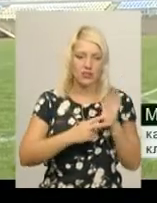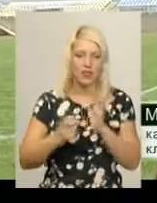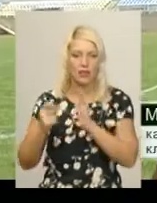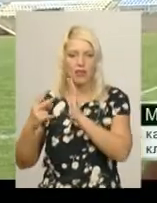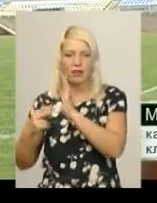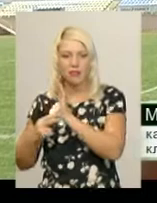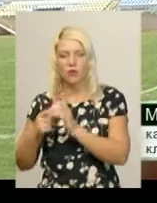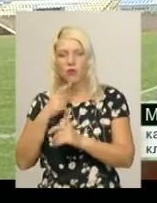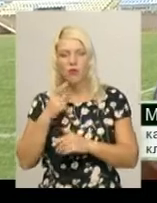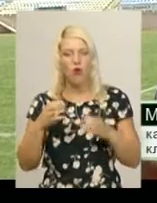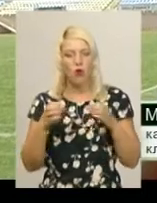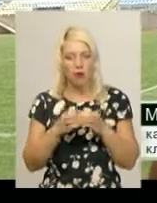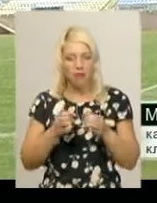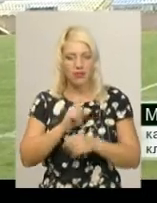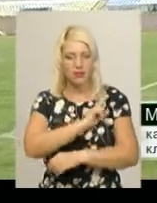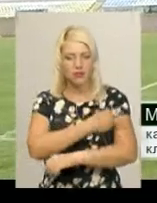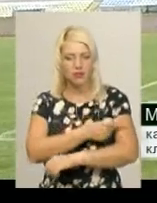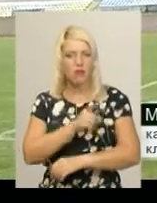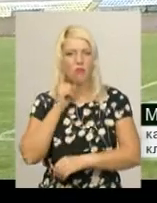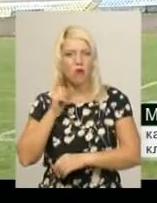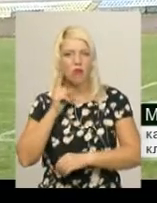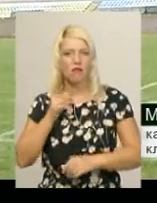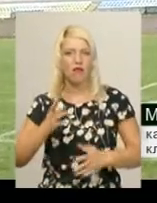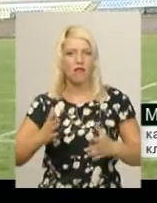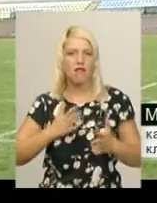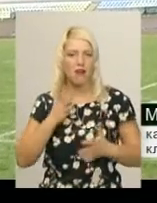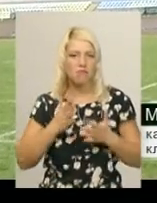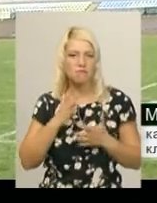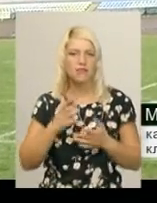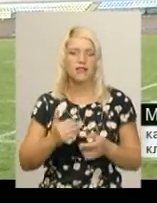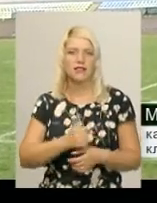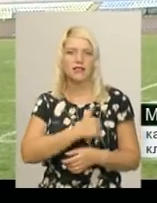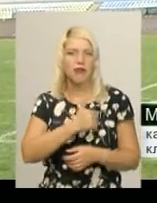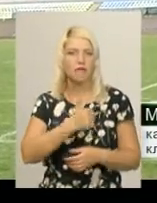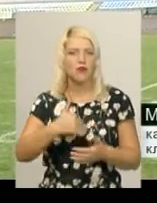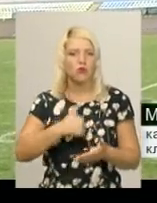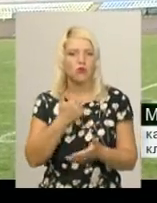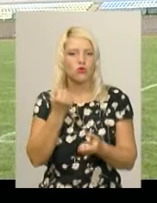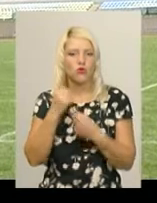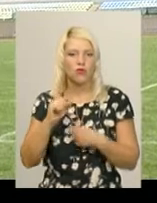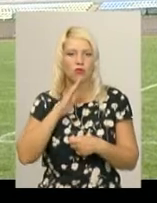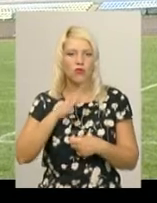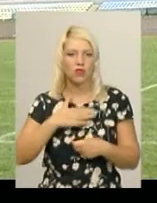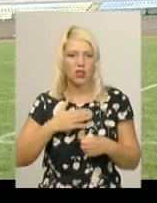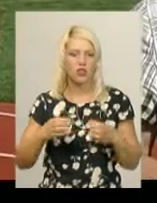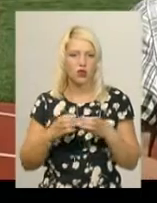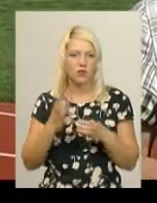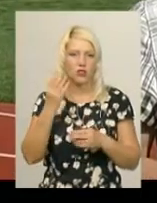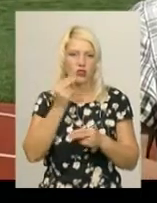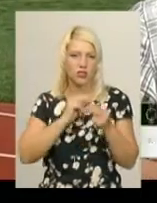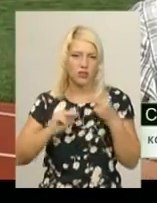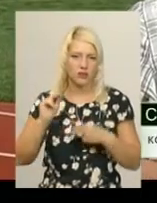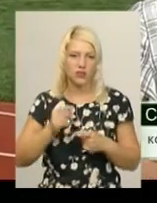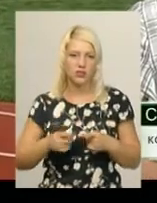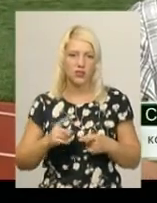сильна, молода, з амбіцією, вони завжди стремляються виграти, але наші команди чують напередок цивніше. За